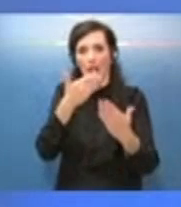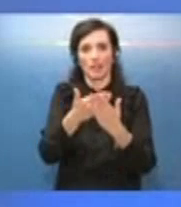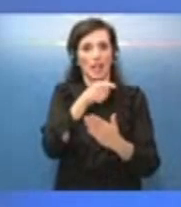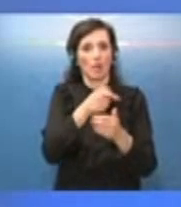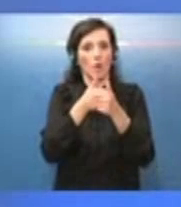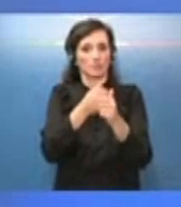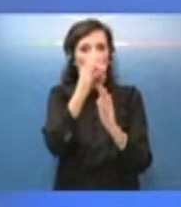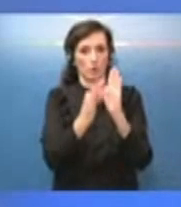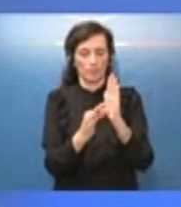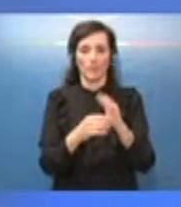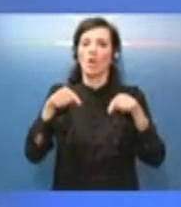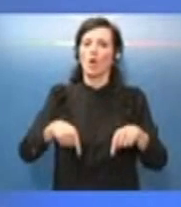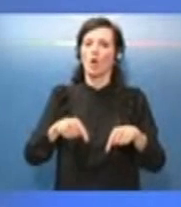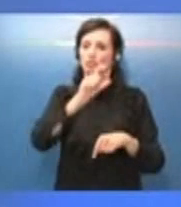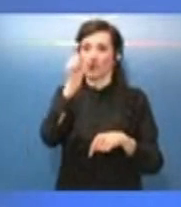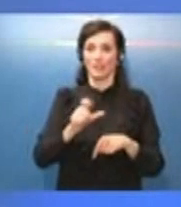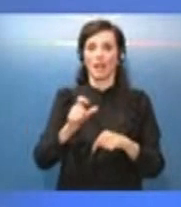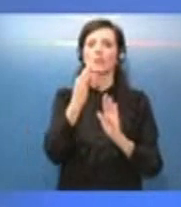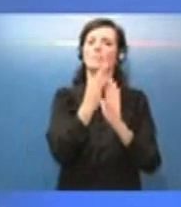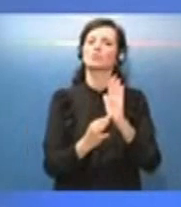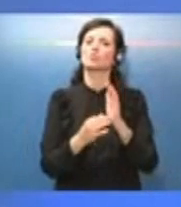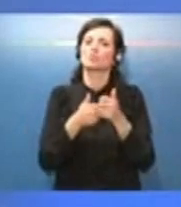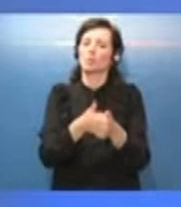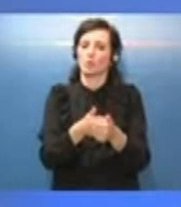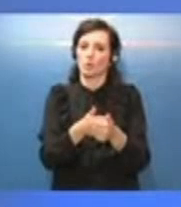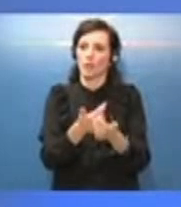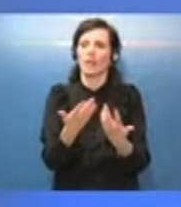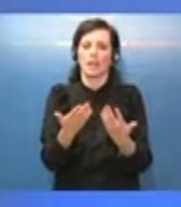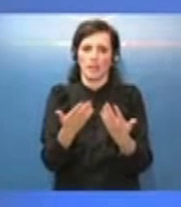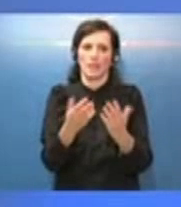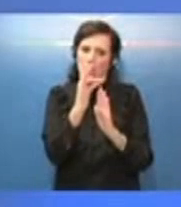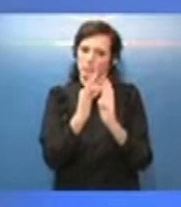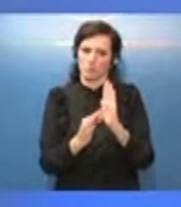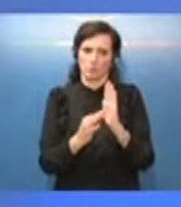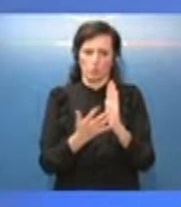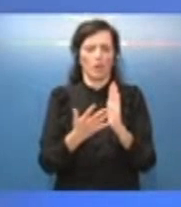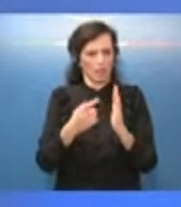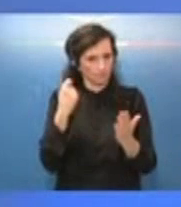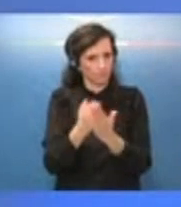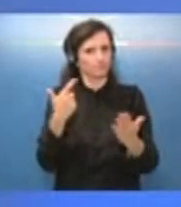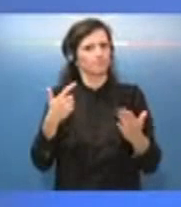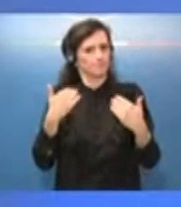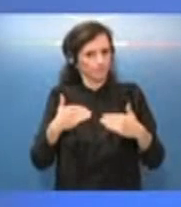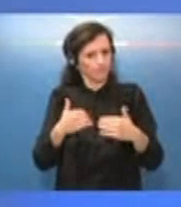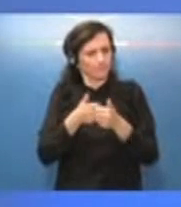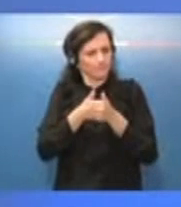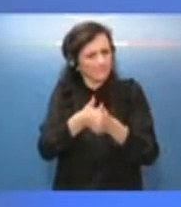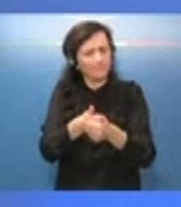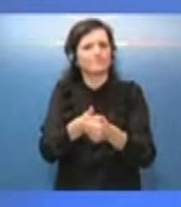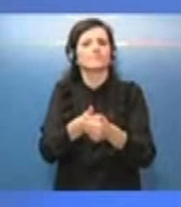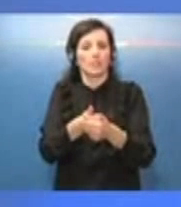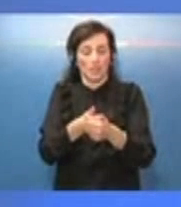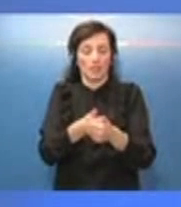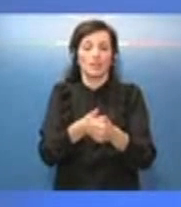che le misure oggi vigenti nel nostro Paese sono misure comunque piuttosto robuste e tra quelle più significative